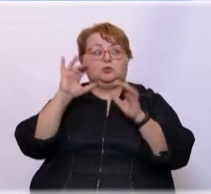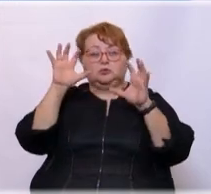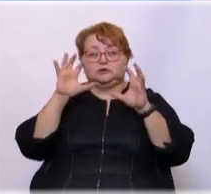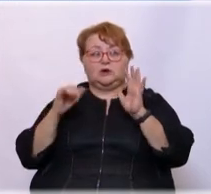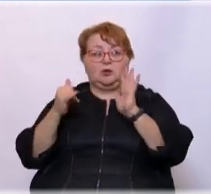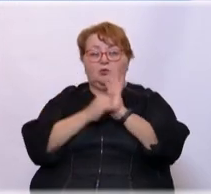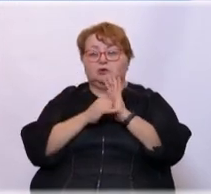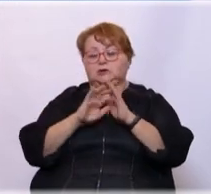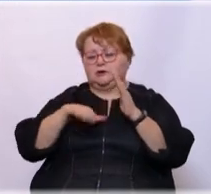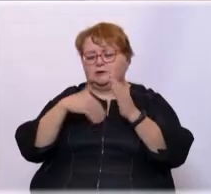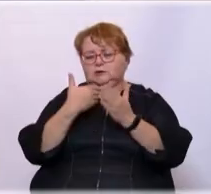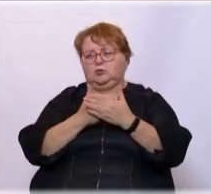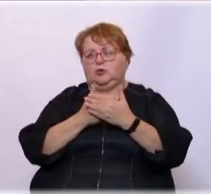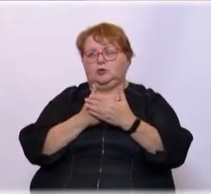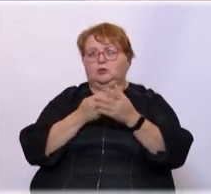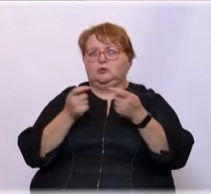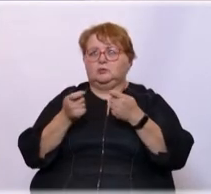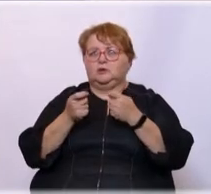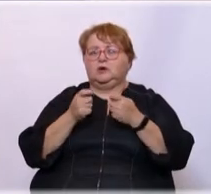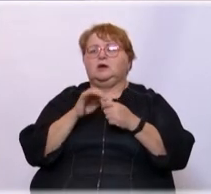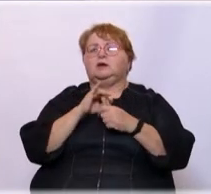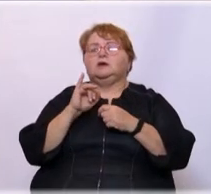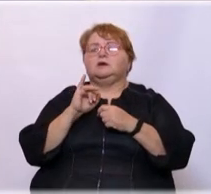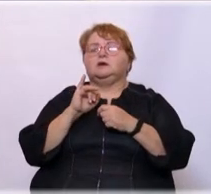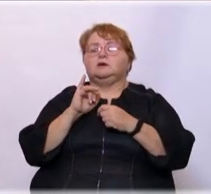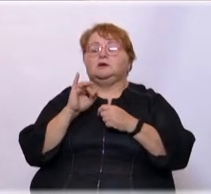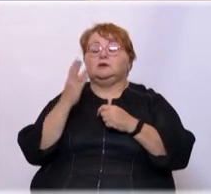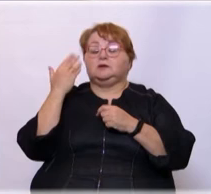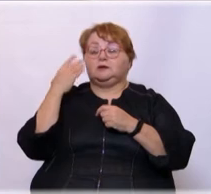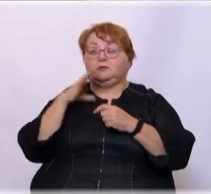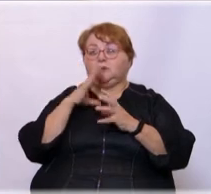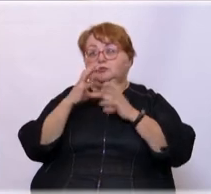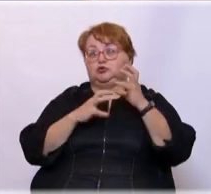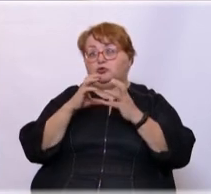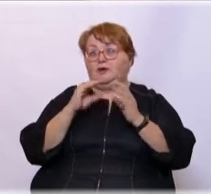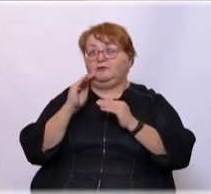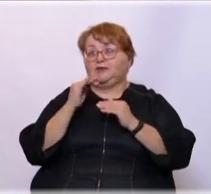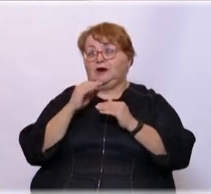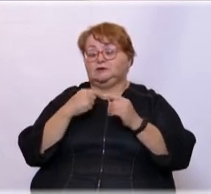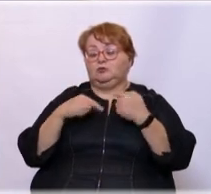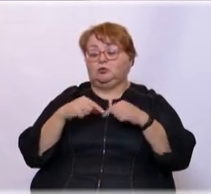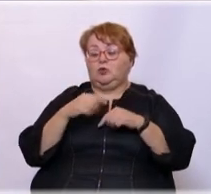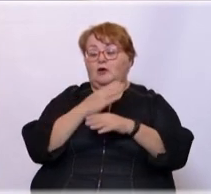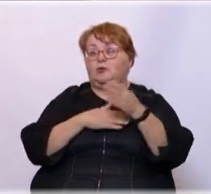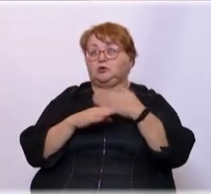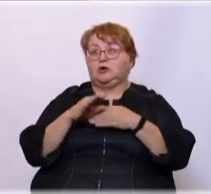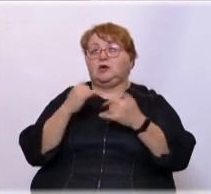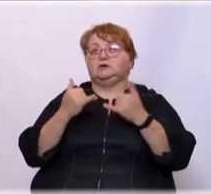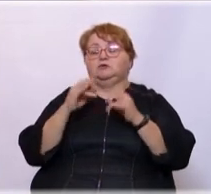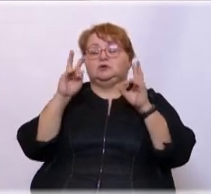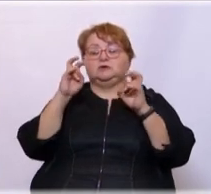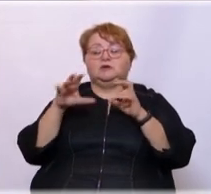и действуют до сих пор. Вот. Ну, тогда называлась Международная федерация футбола ампутантов. Сегодня называется